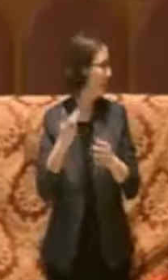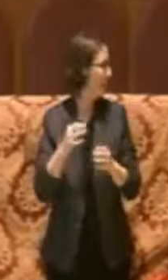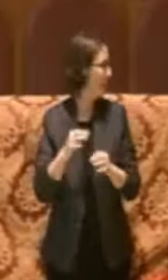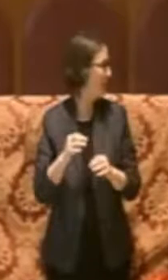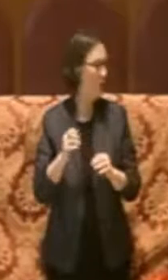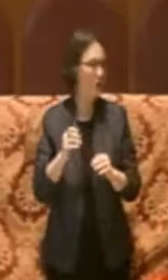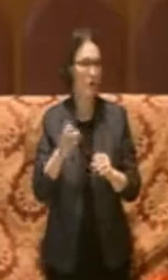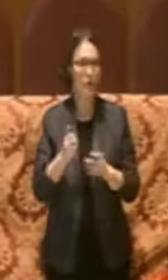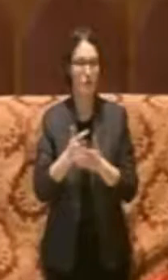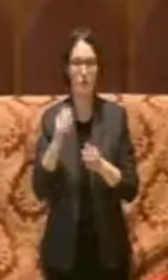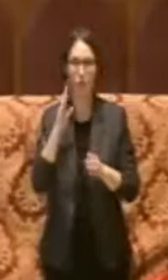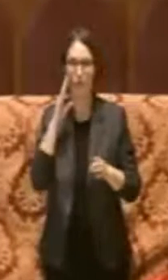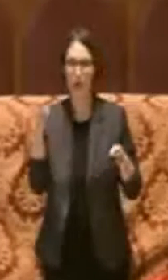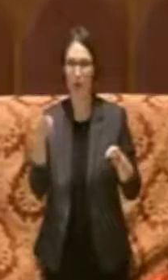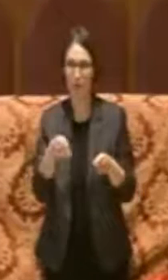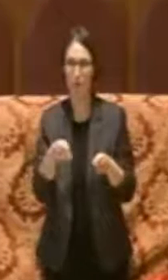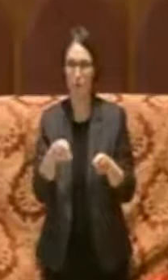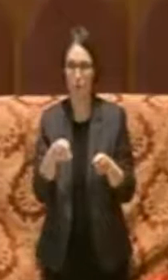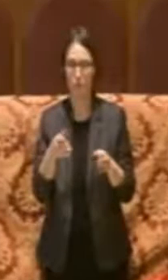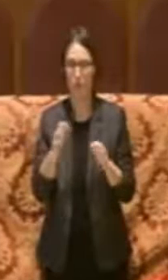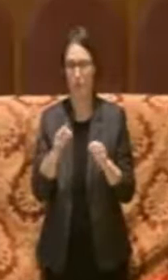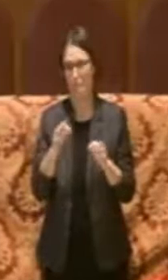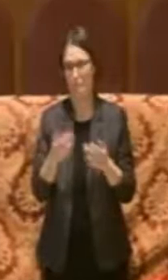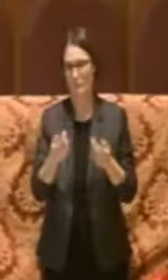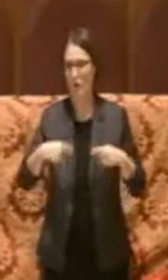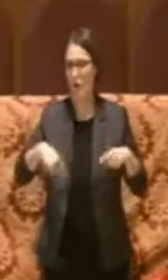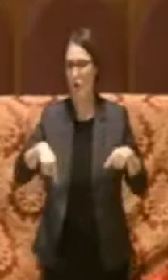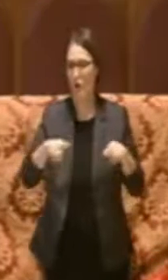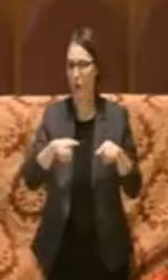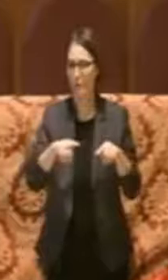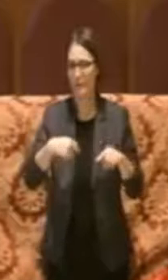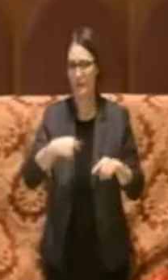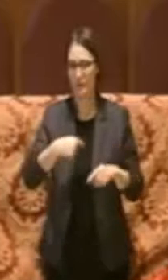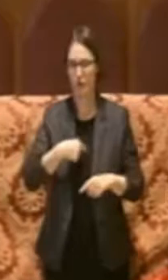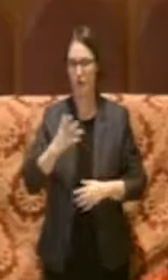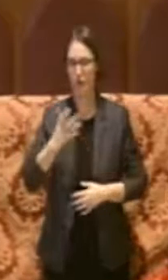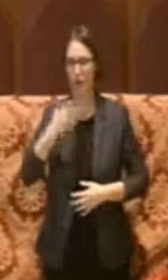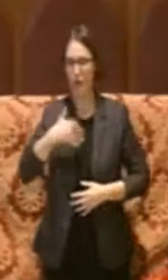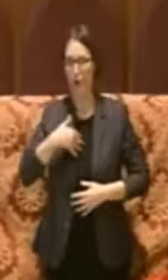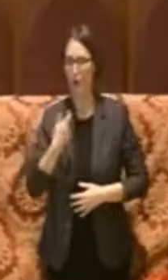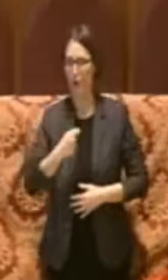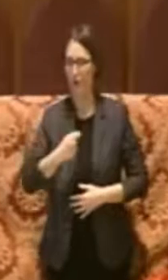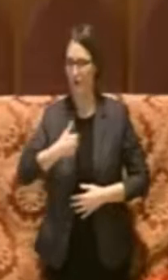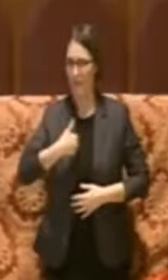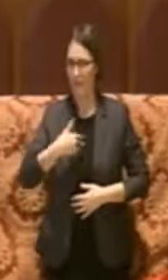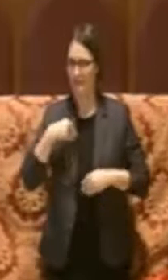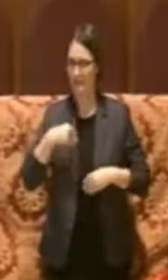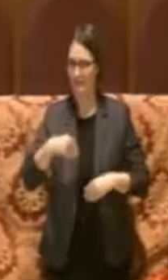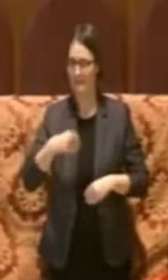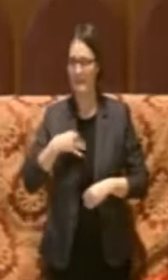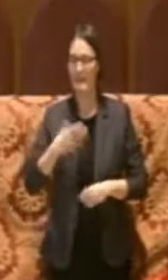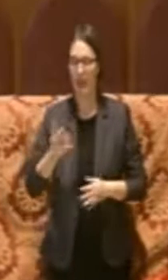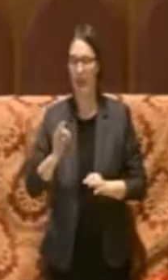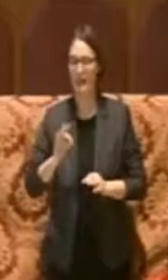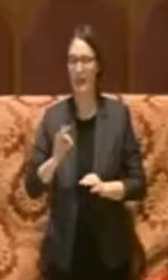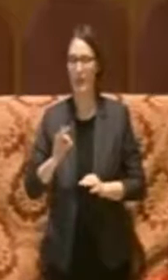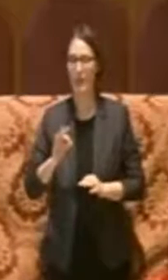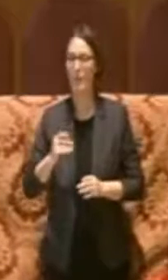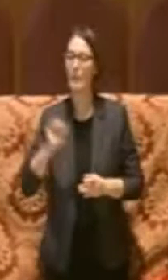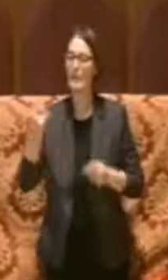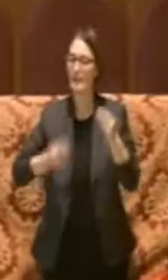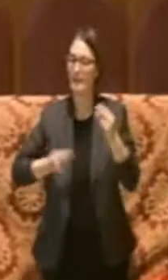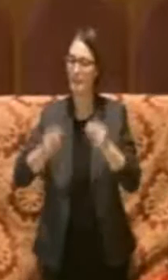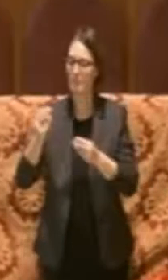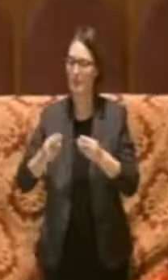che compete alla Commissione di cui ho l'onore di avere la Presidenza, quindi entrate del bilancio nel